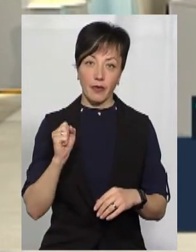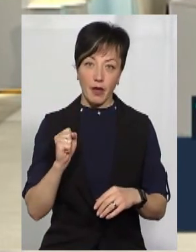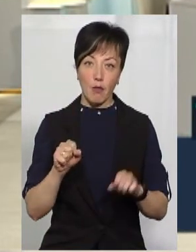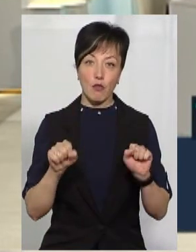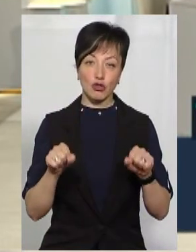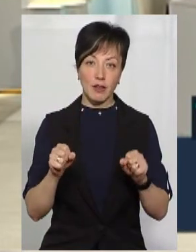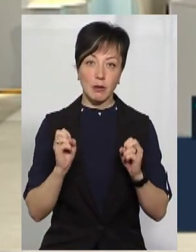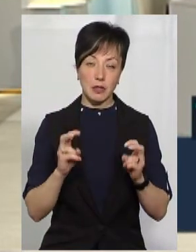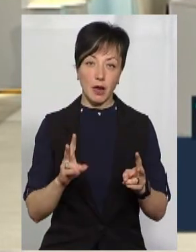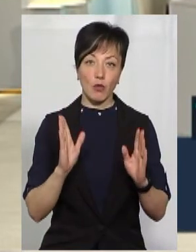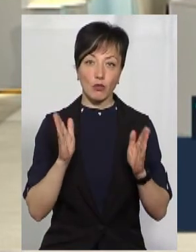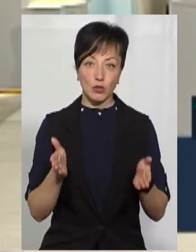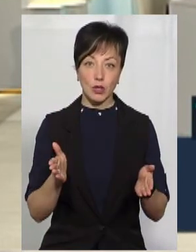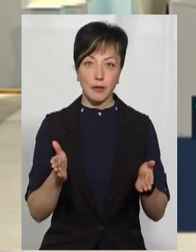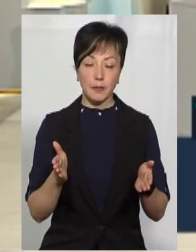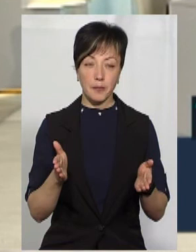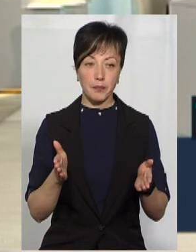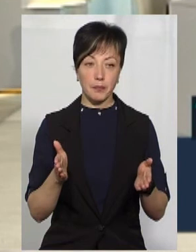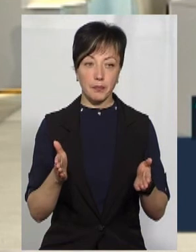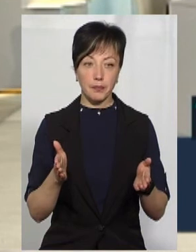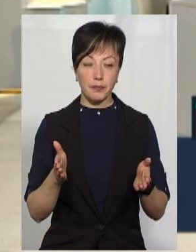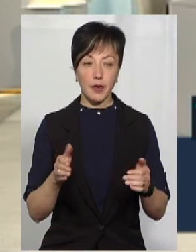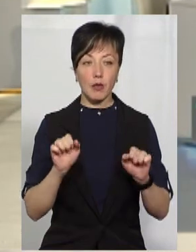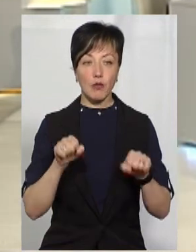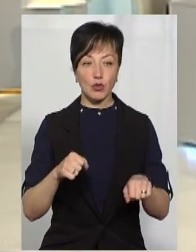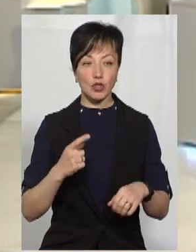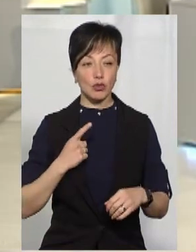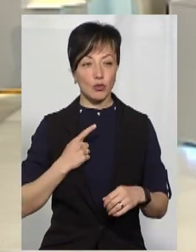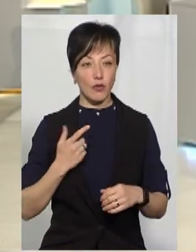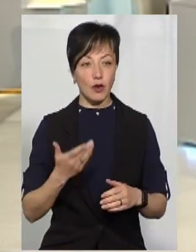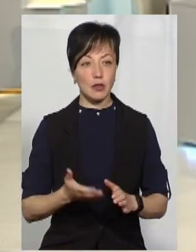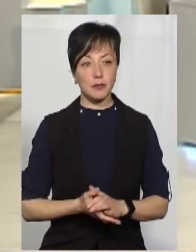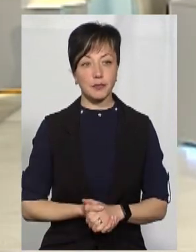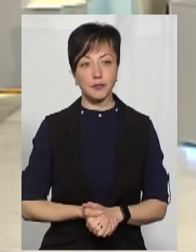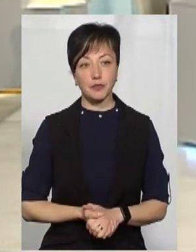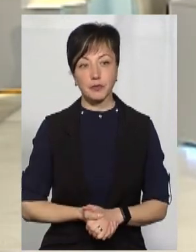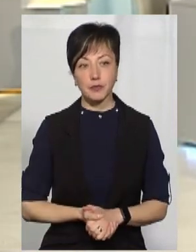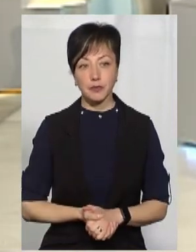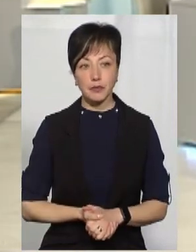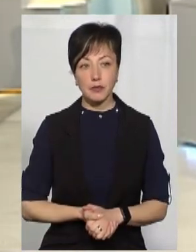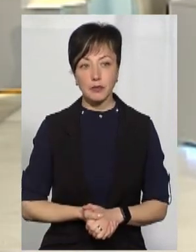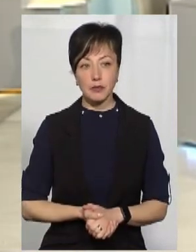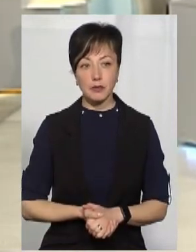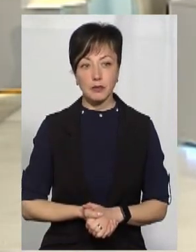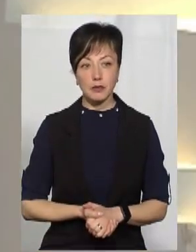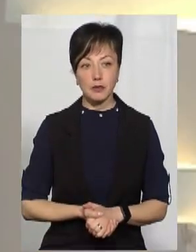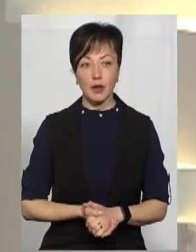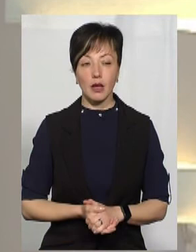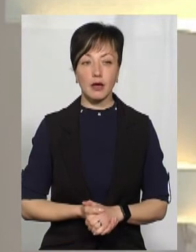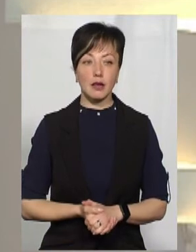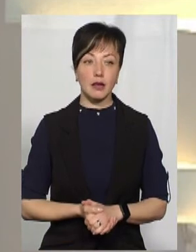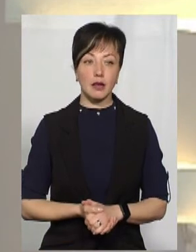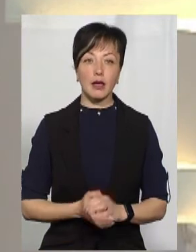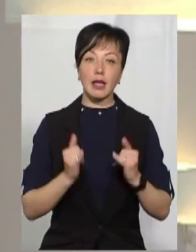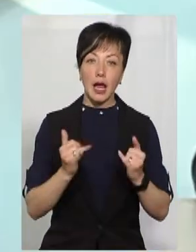можливо, небезпеку, яка буде, може чатувати при скупченні певної кількості людей. Тому